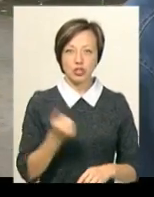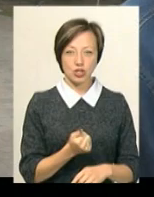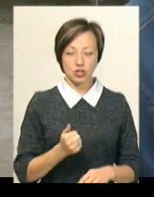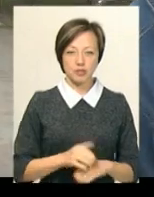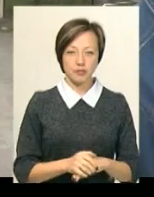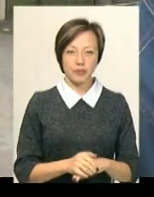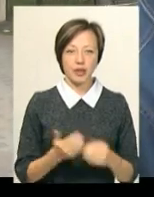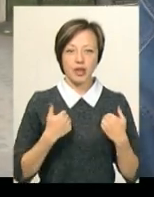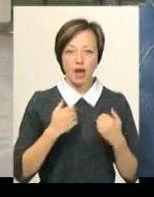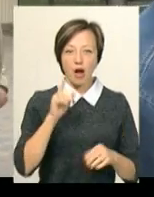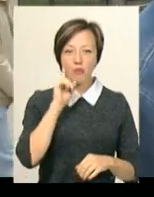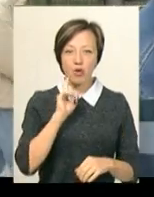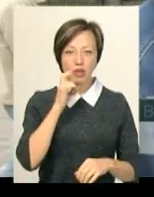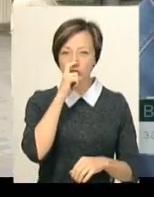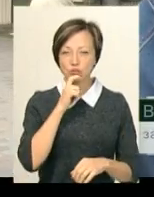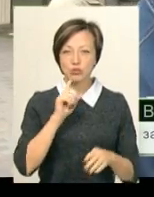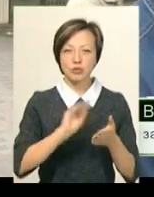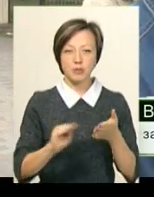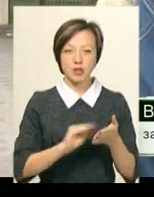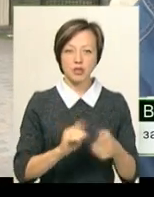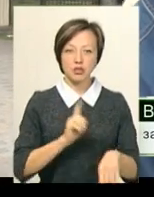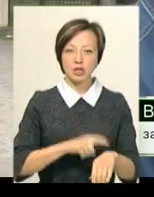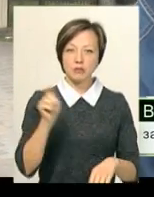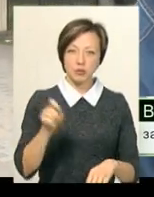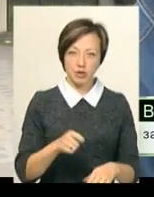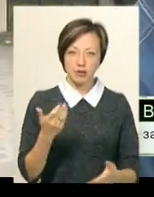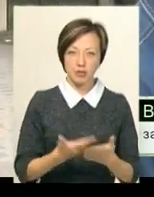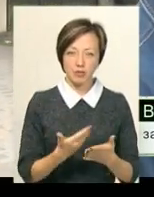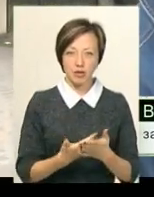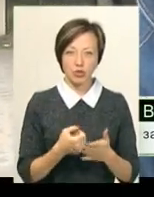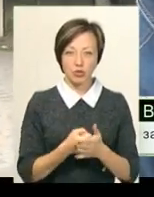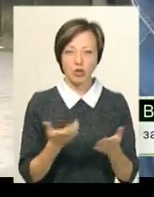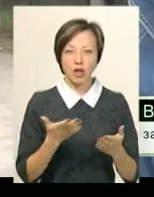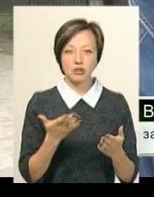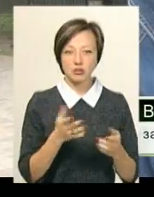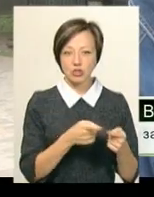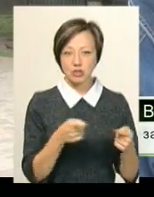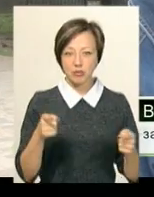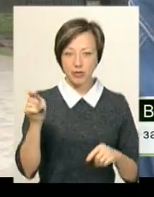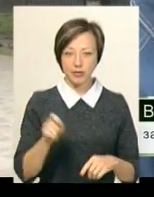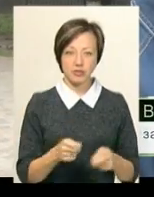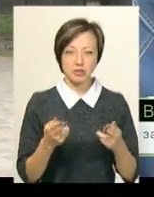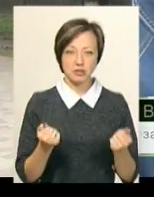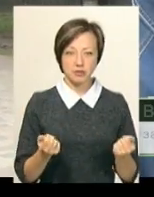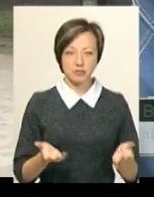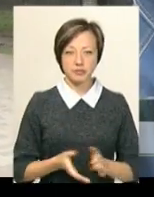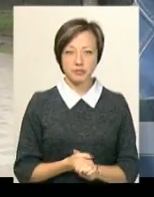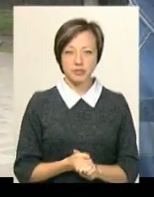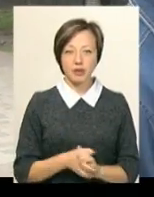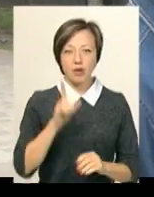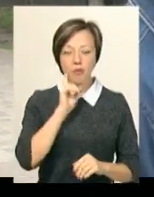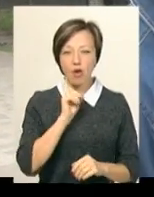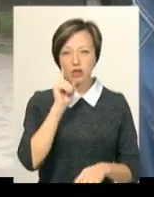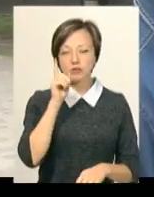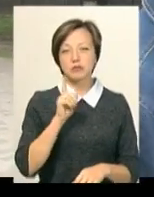Я поки не розумію, що там написано. Це час прибуття, напевно, за який час повинен прибувати. Поки зручно,